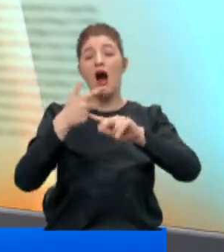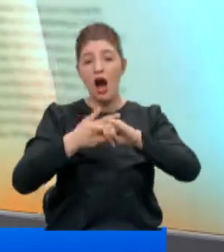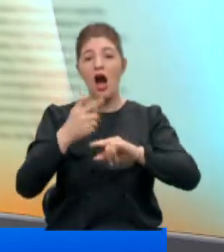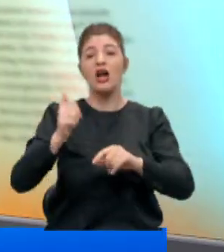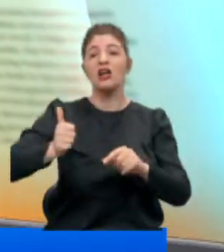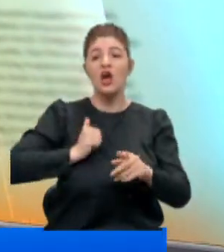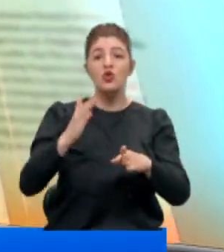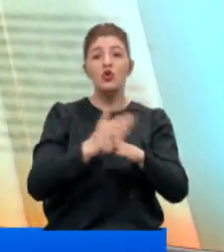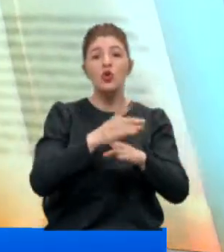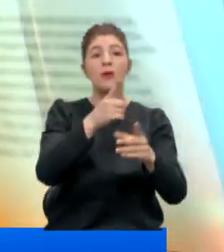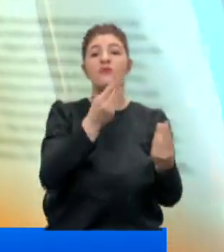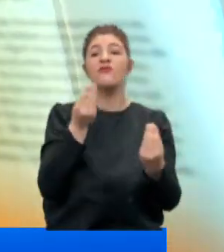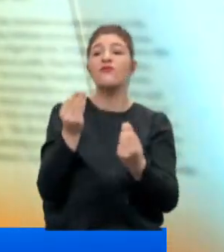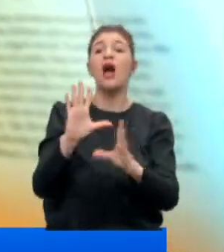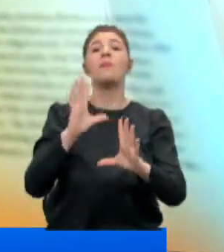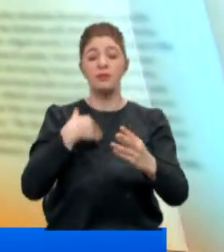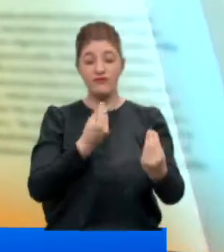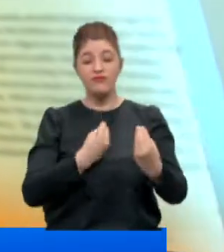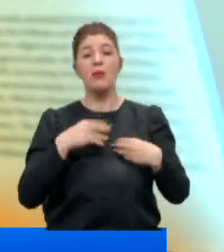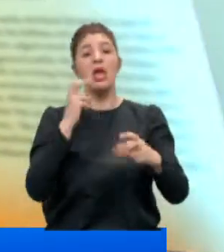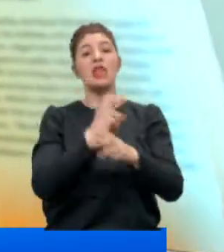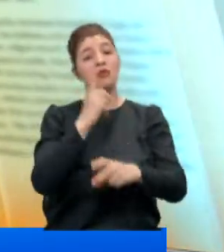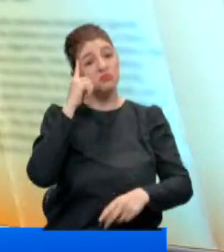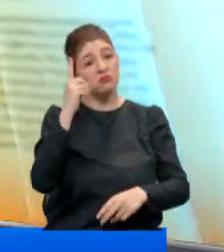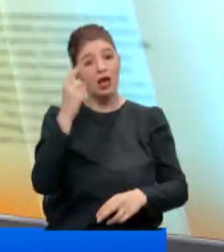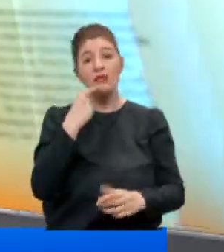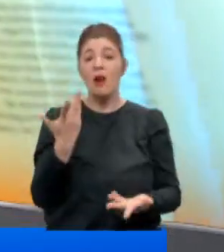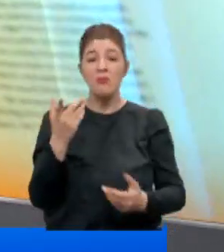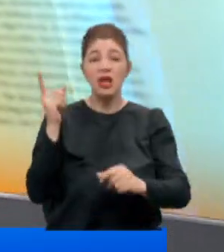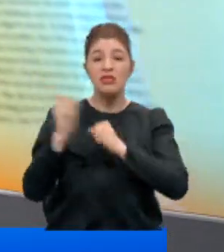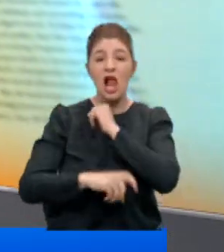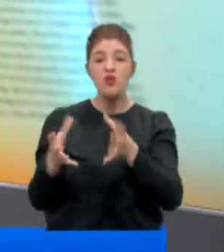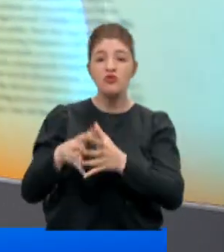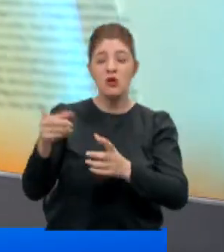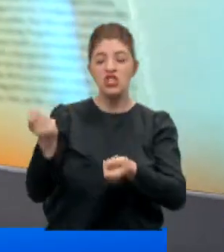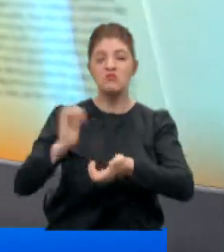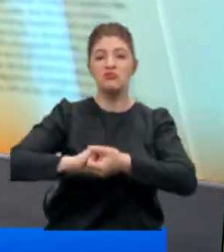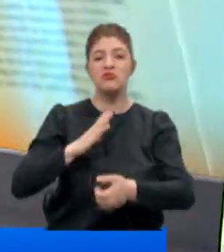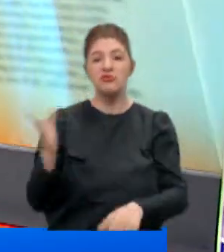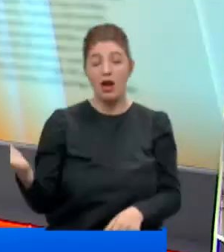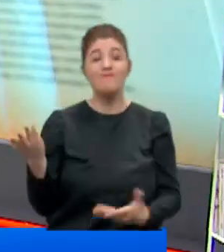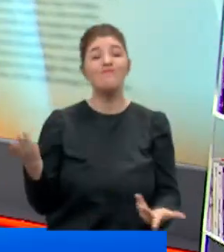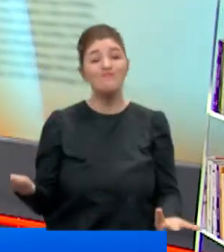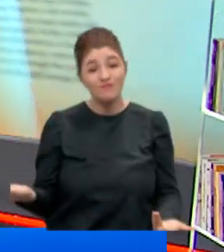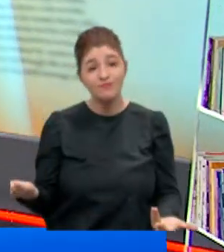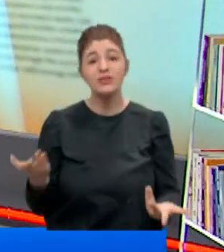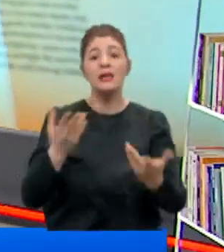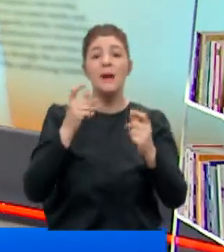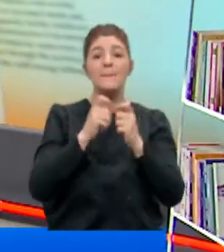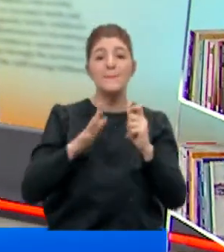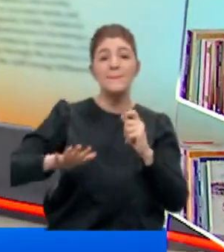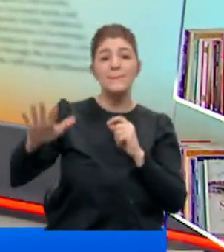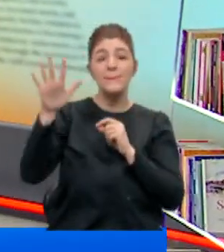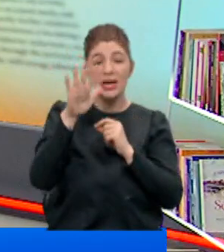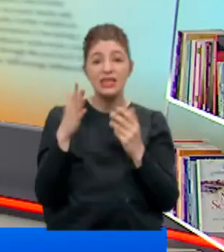ürünü teçhizatları vermemekle bizi tehdit etmişti. Oysa bakın terör örgütleriyle iş tutuyorlar. Dolayısıyla Batı